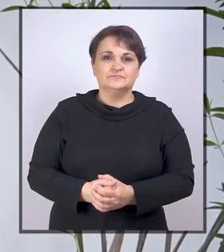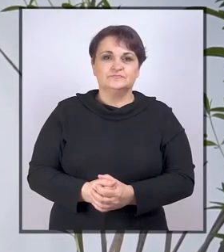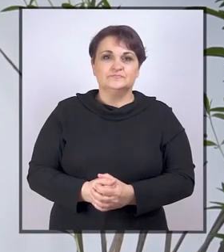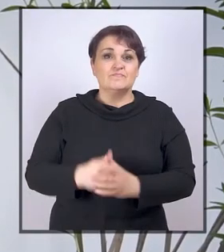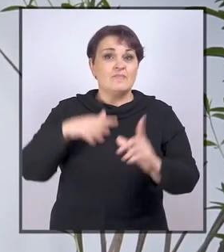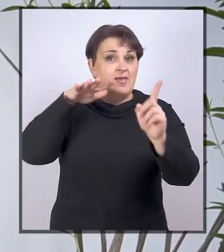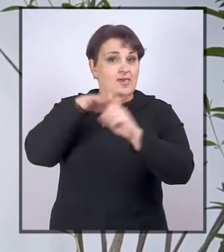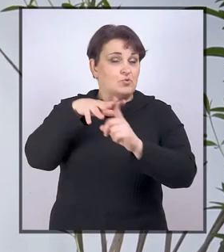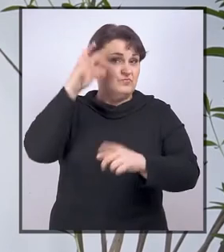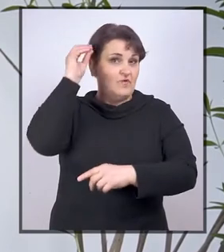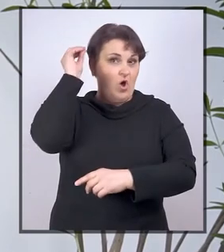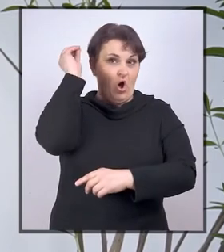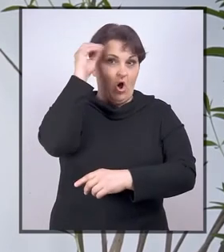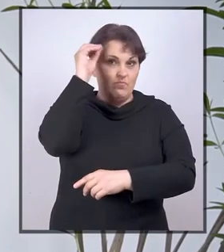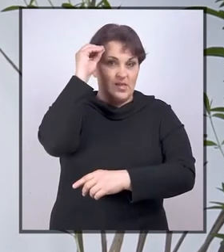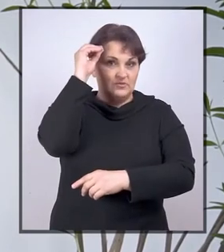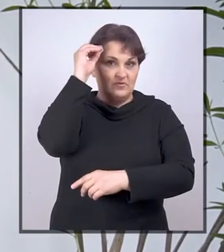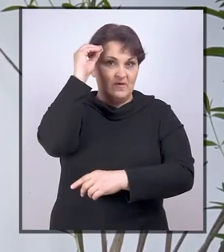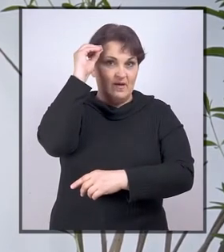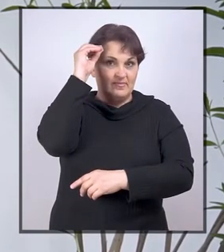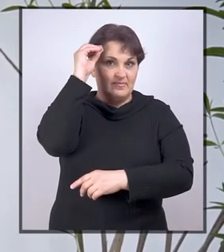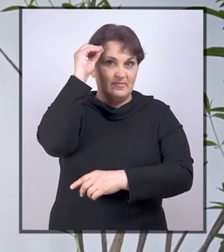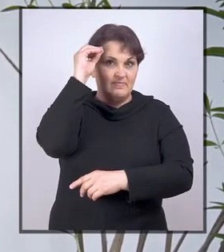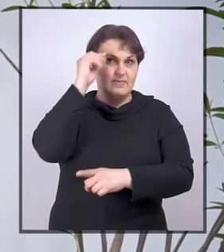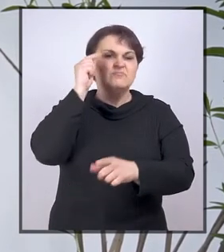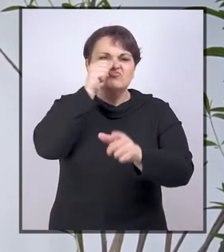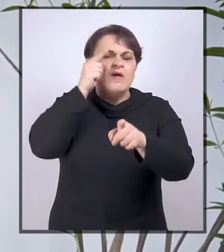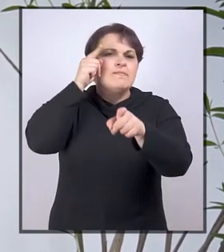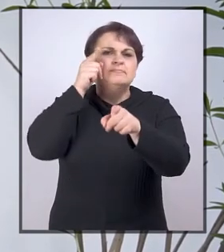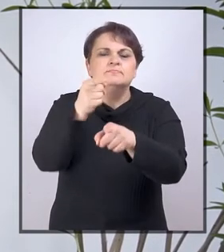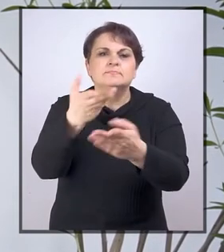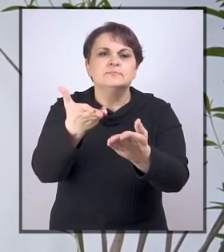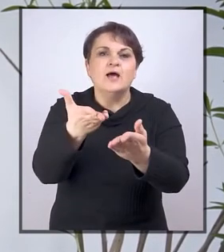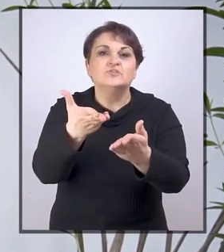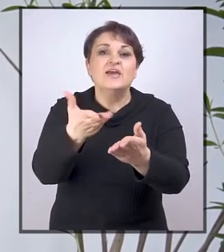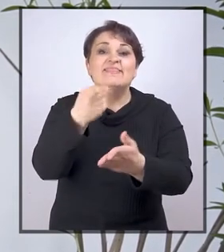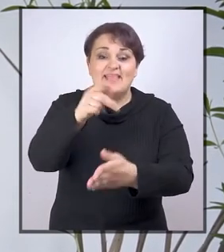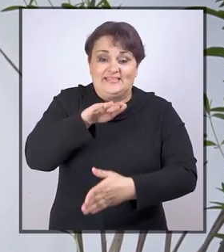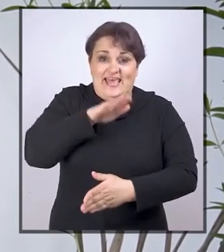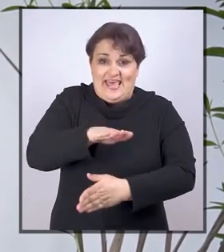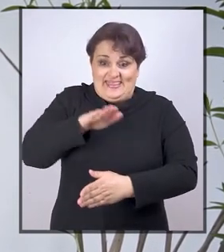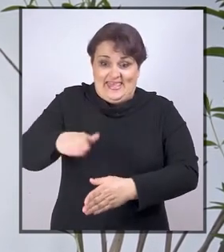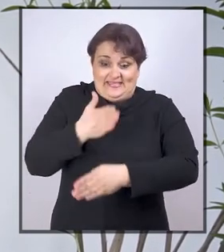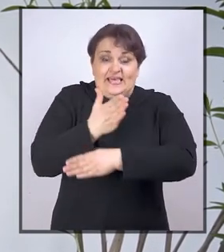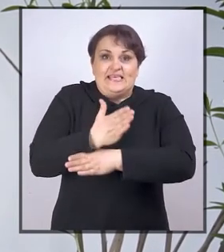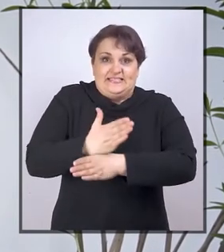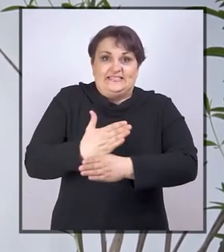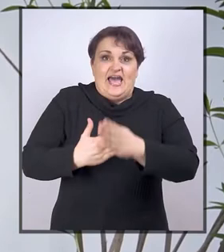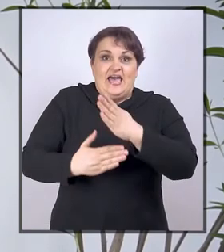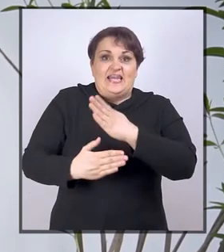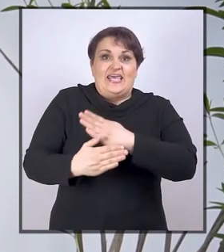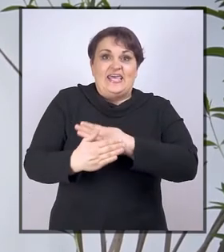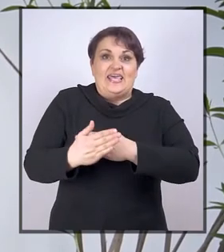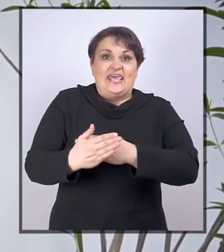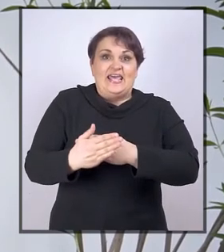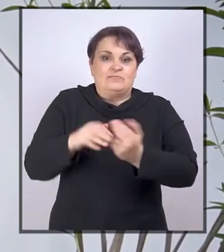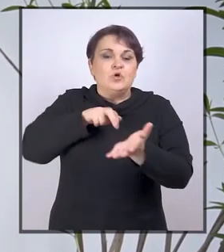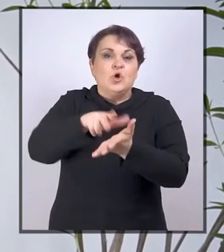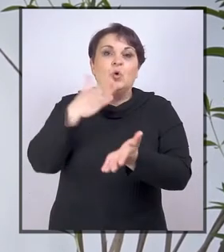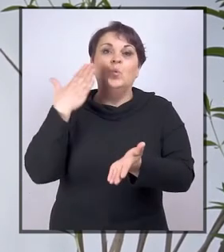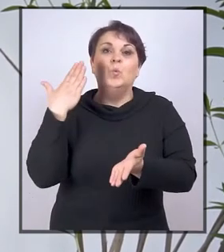Inkluzivno obrazovanje podrazumijeva da se djeca sa invaliditetom